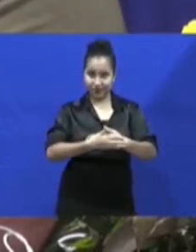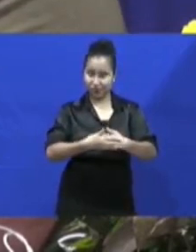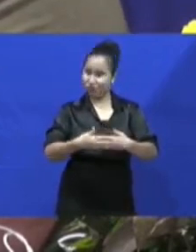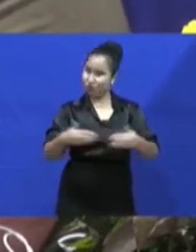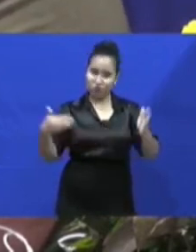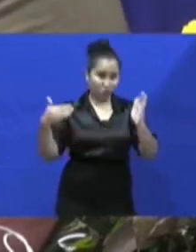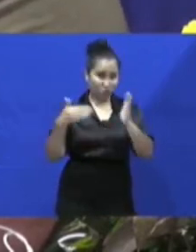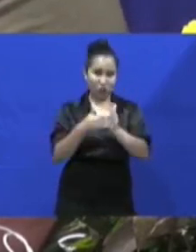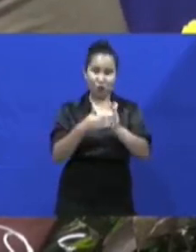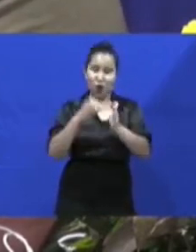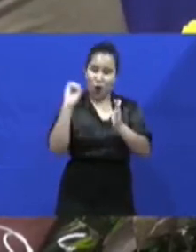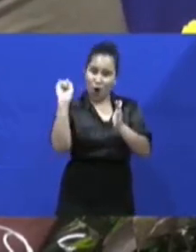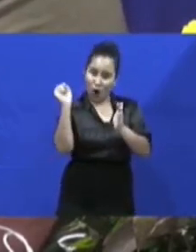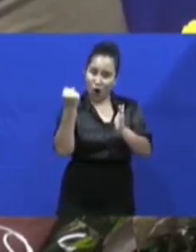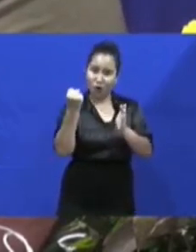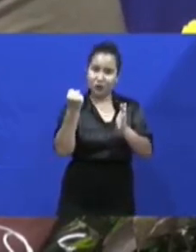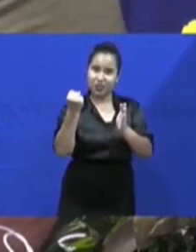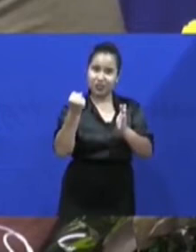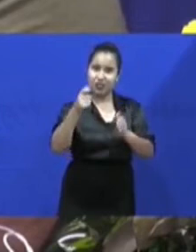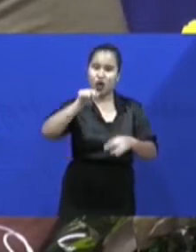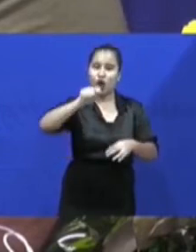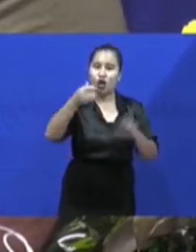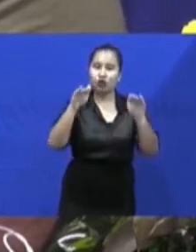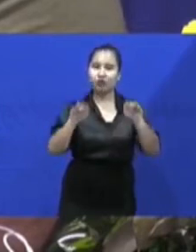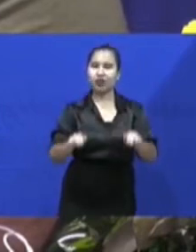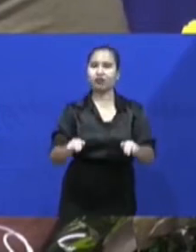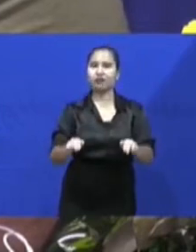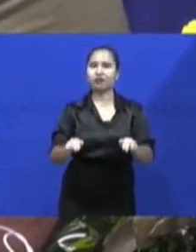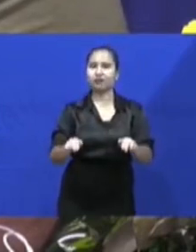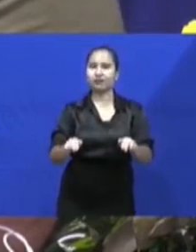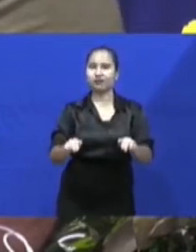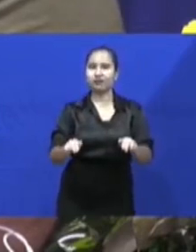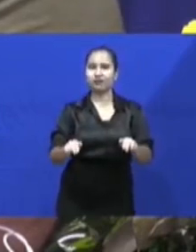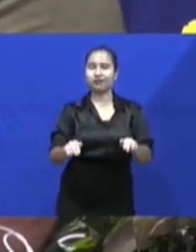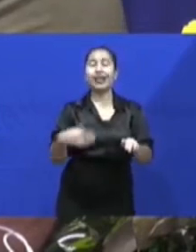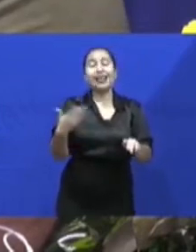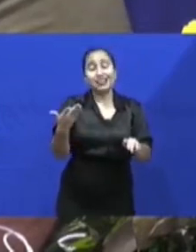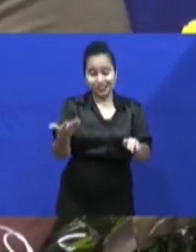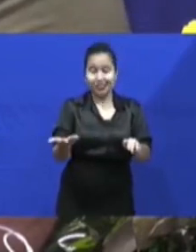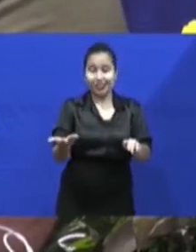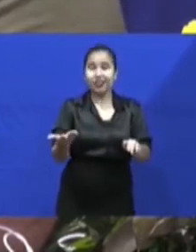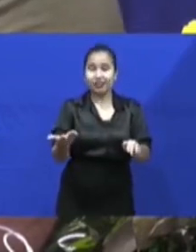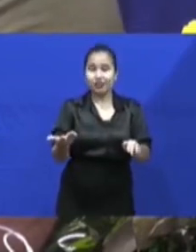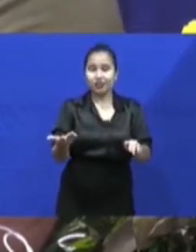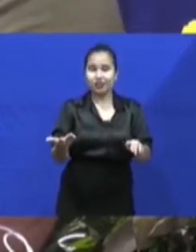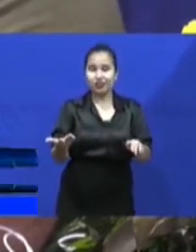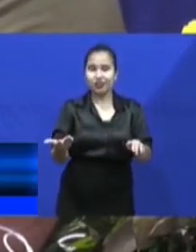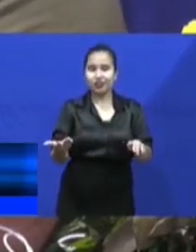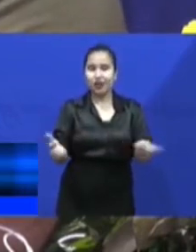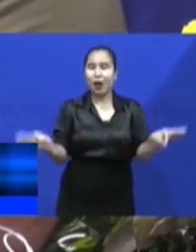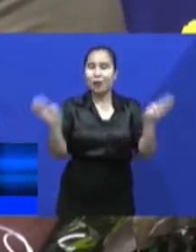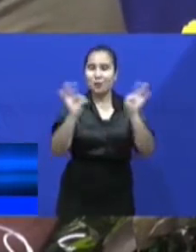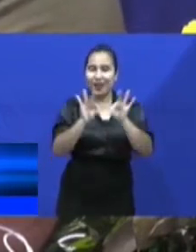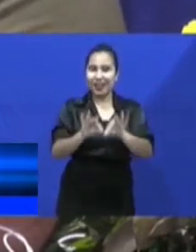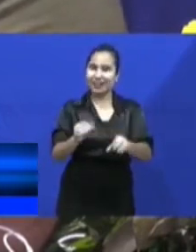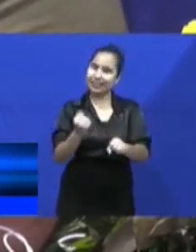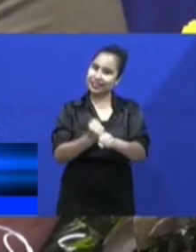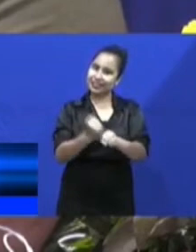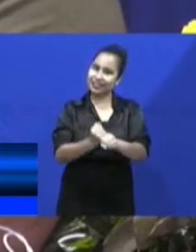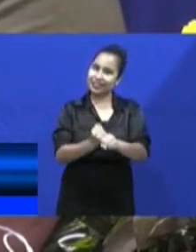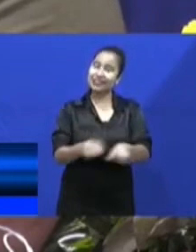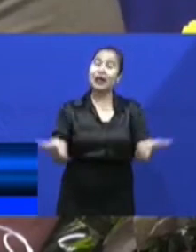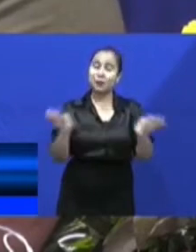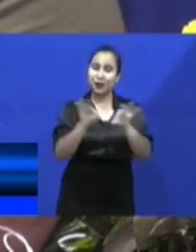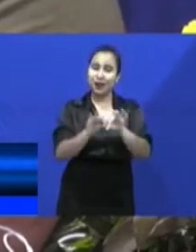gestopt moeten worden omdat er een lockdown is. Er zijn dus net zoals essentiële diensten en essentieel verkeer is